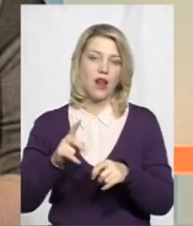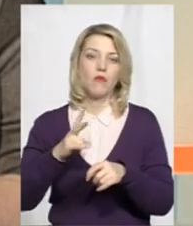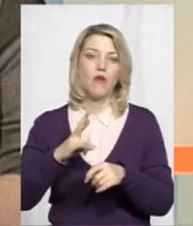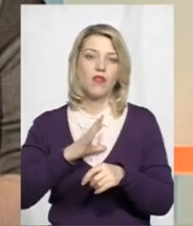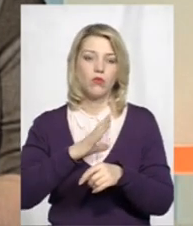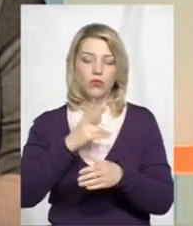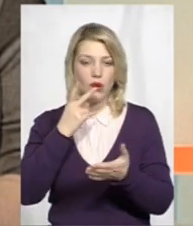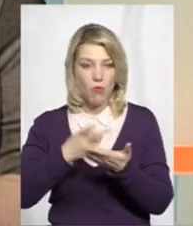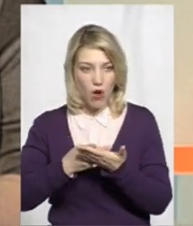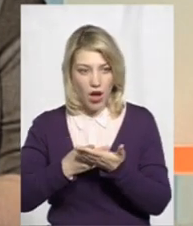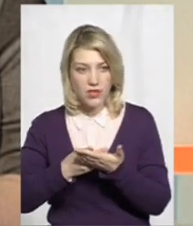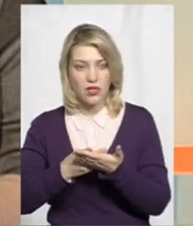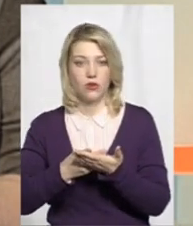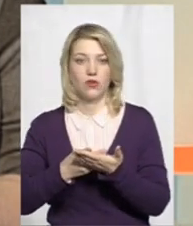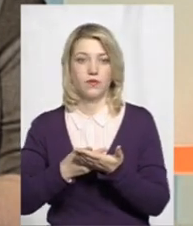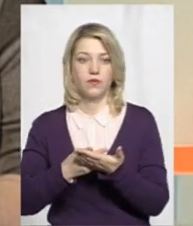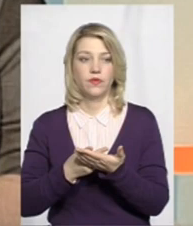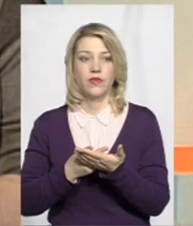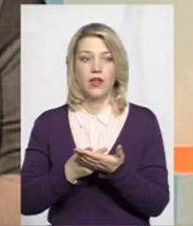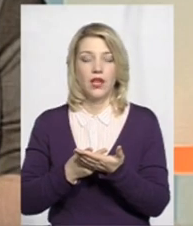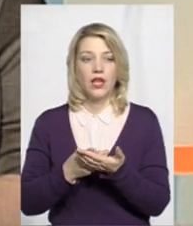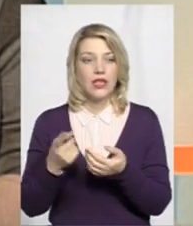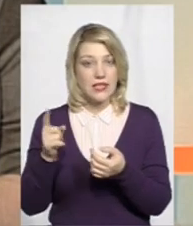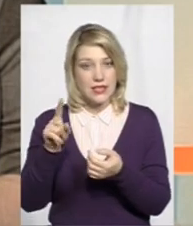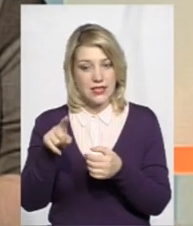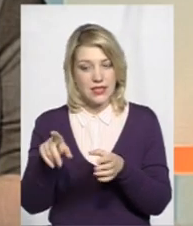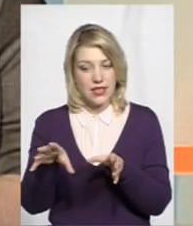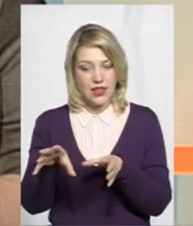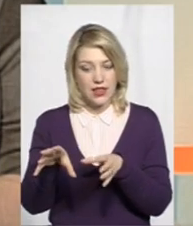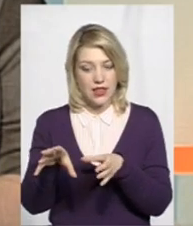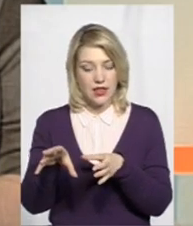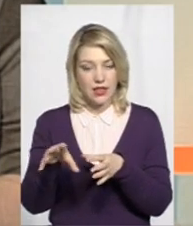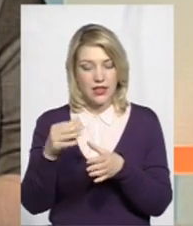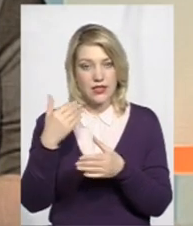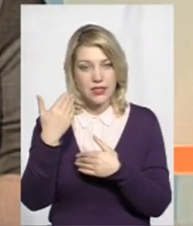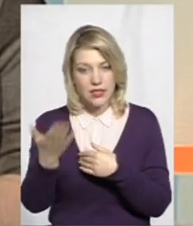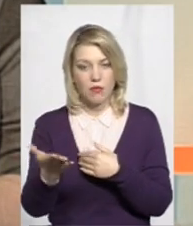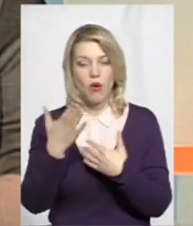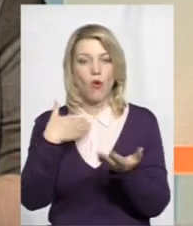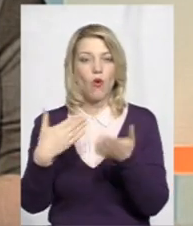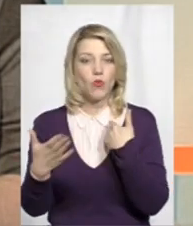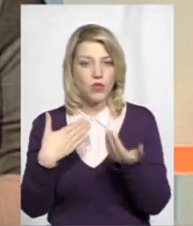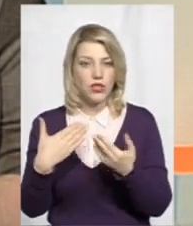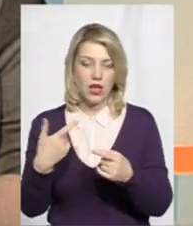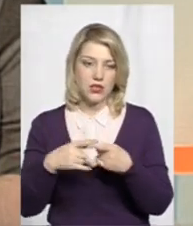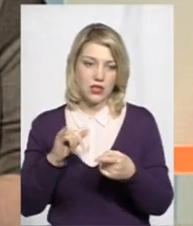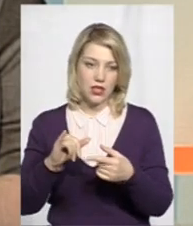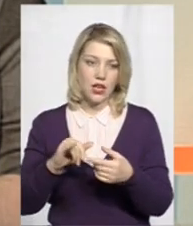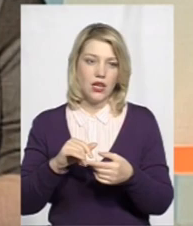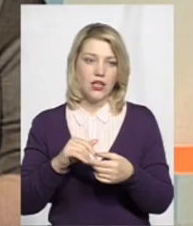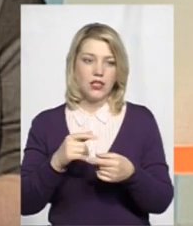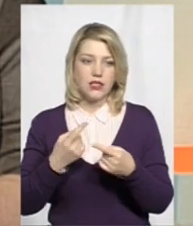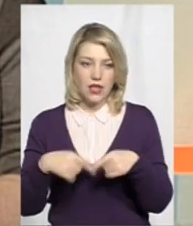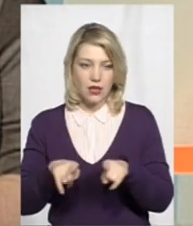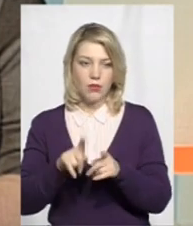показано, з ними, як би, комунікація і показані певні моменти, і з такими питаннями я до